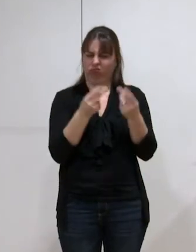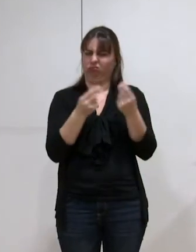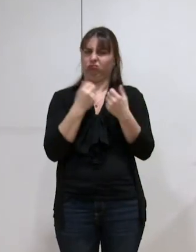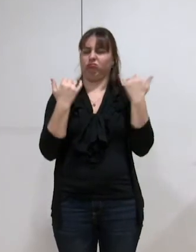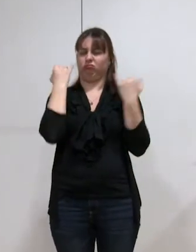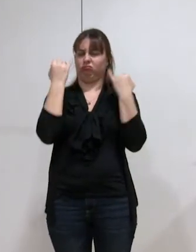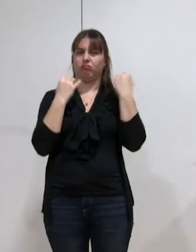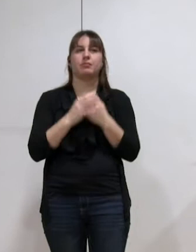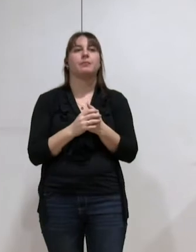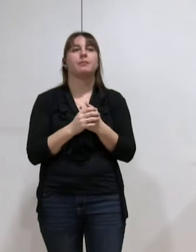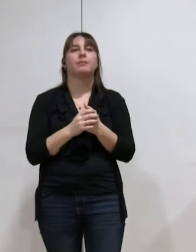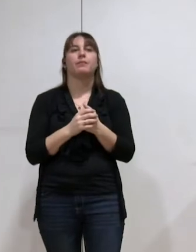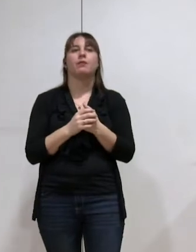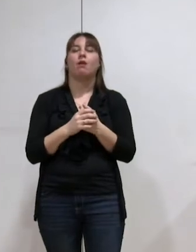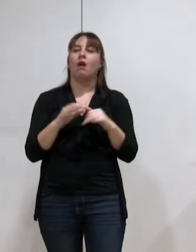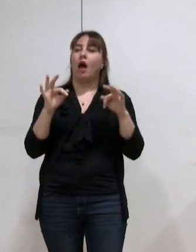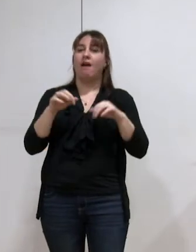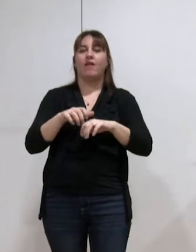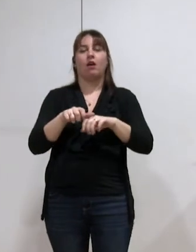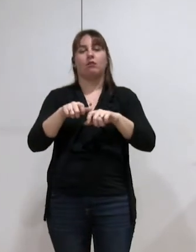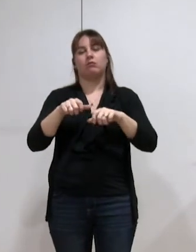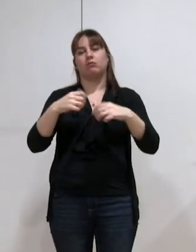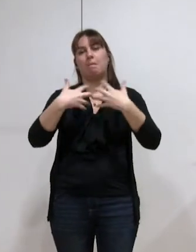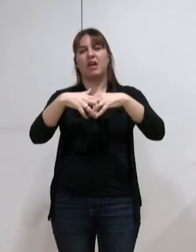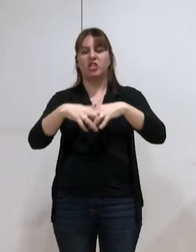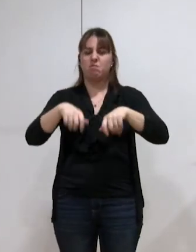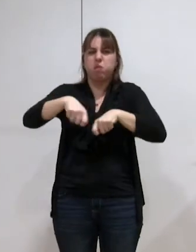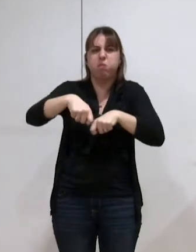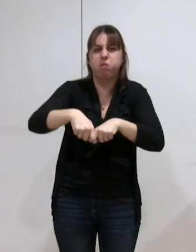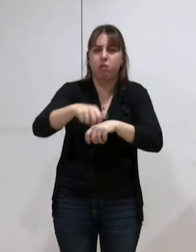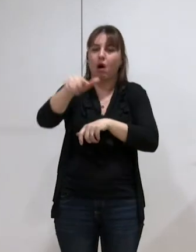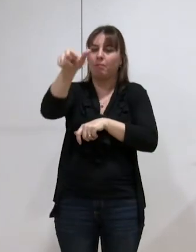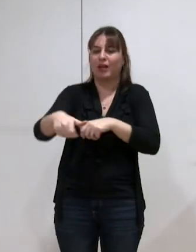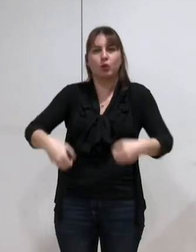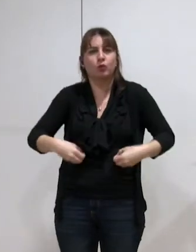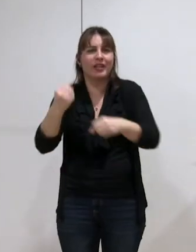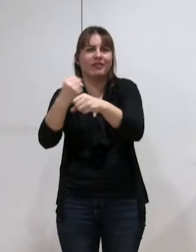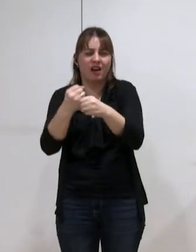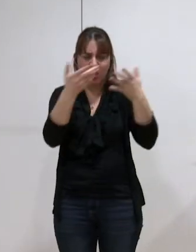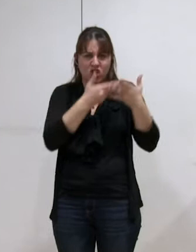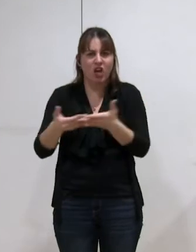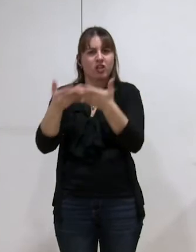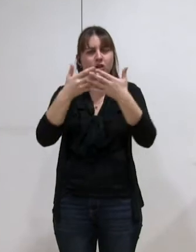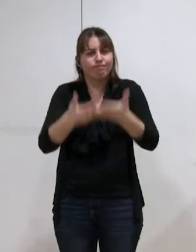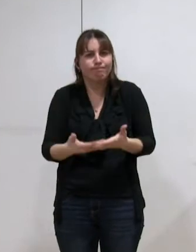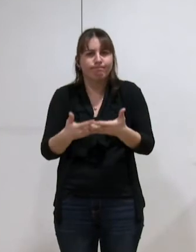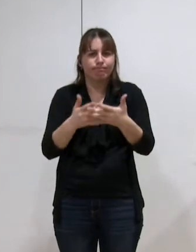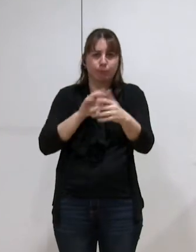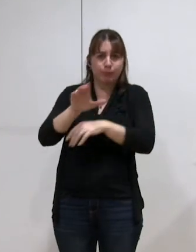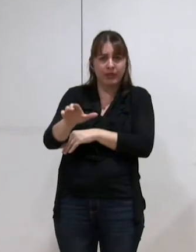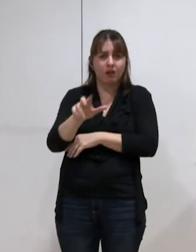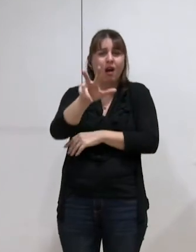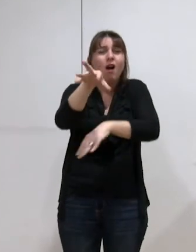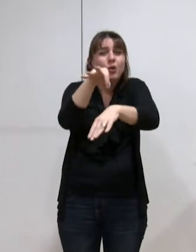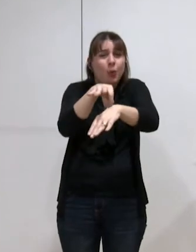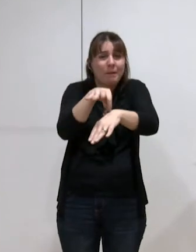avec un ouvrier qui va coûter environ 40 euros de l'heure, avec les charges, etc., vous lui donnez 3